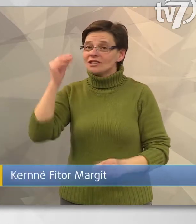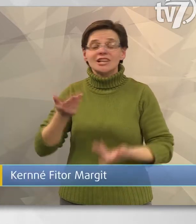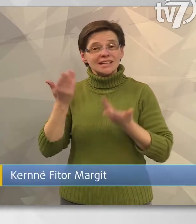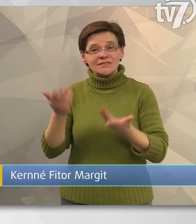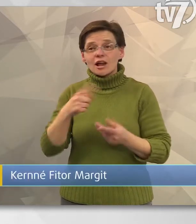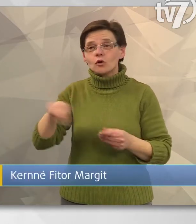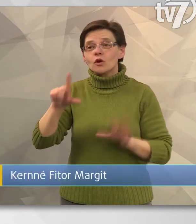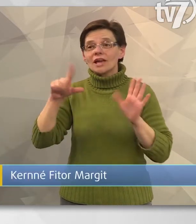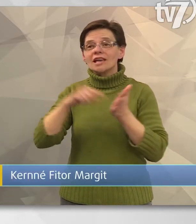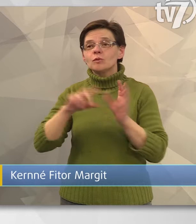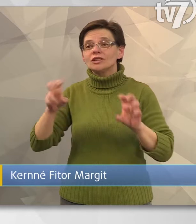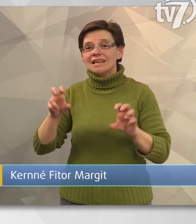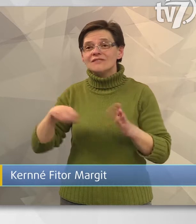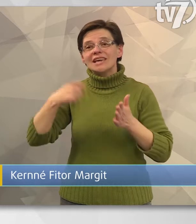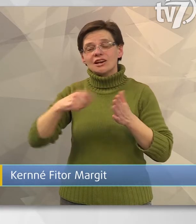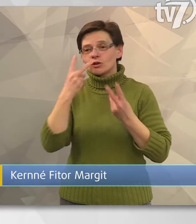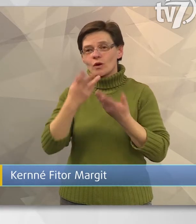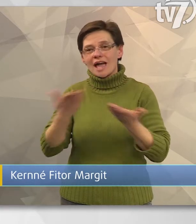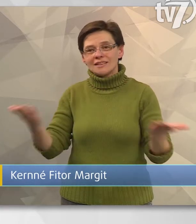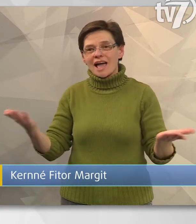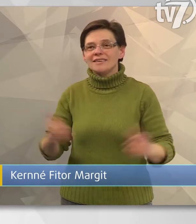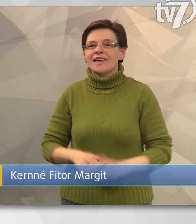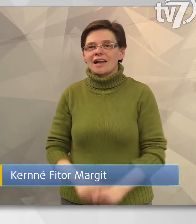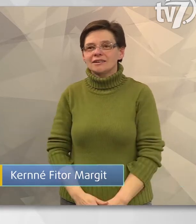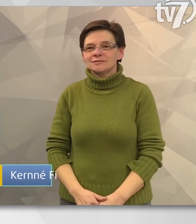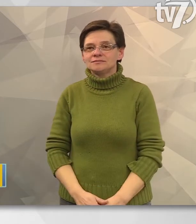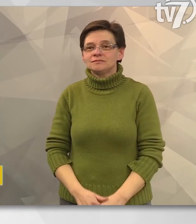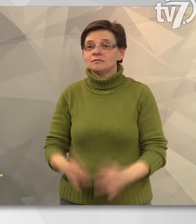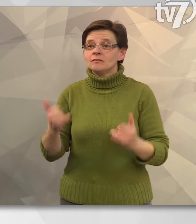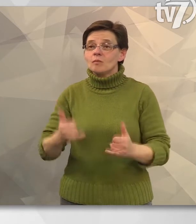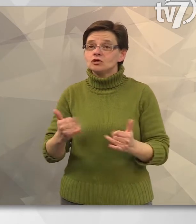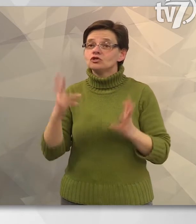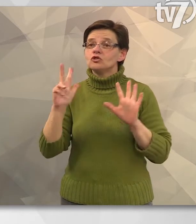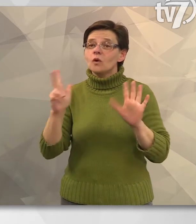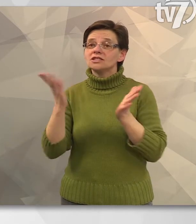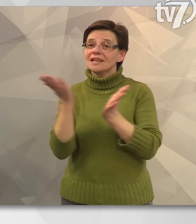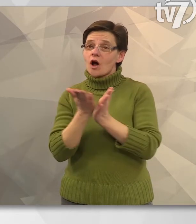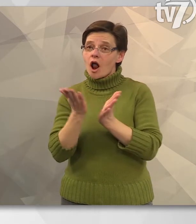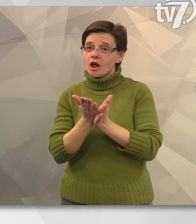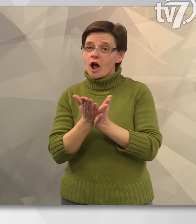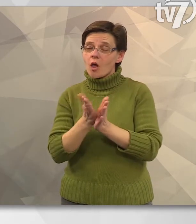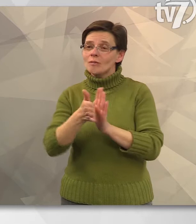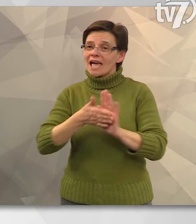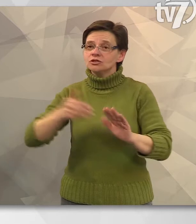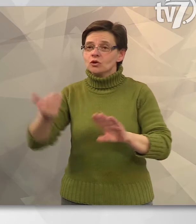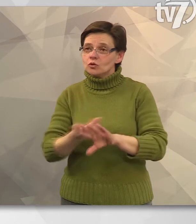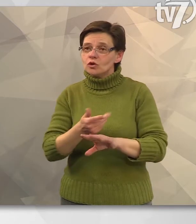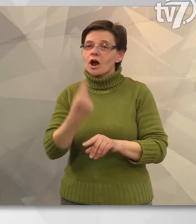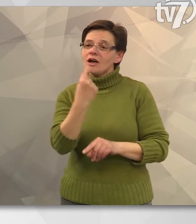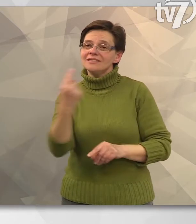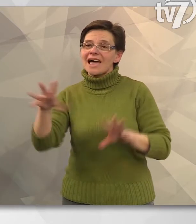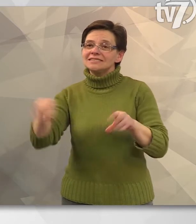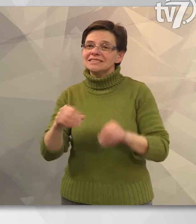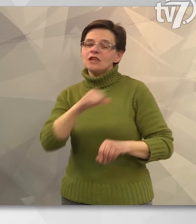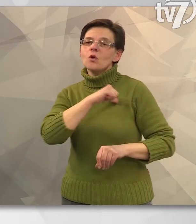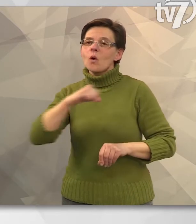Jó estét kívánok! Önök a 7.TV híradóját látják. Immár nyolcadik alkalommal indult útjára a